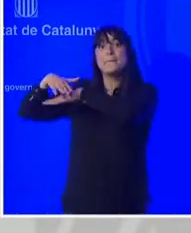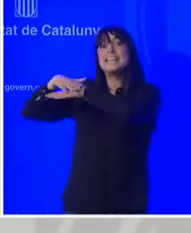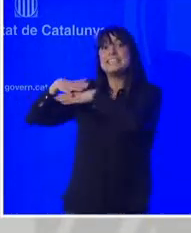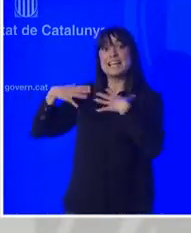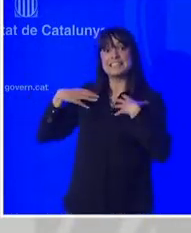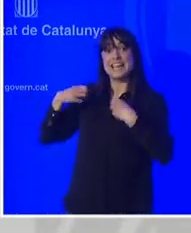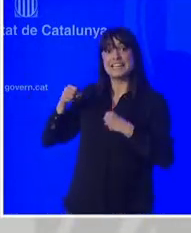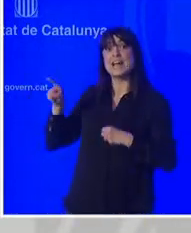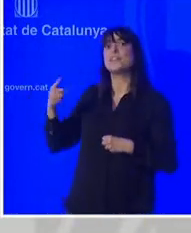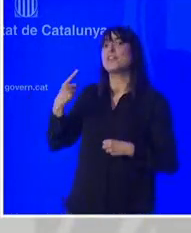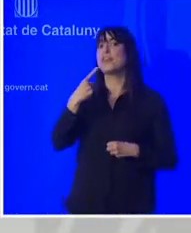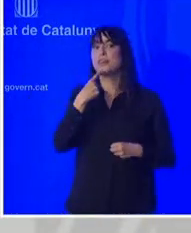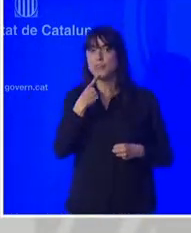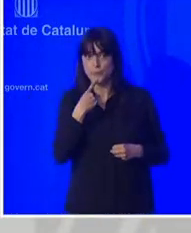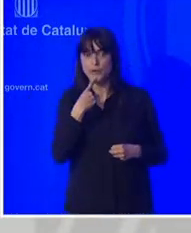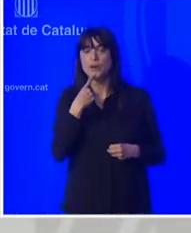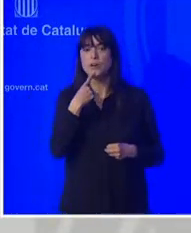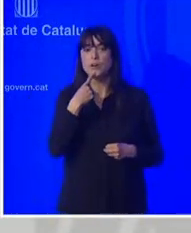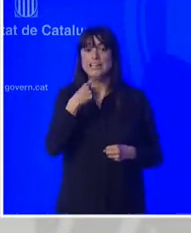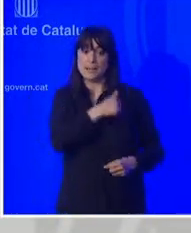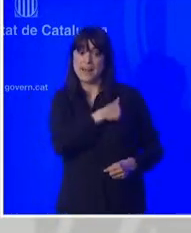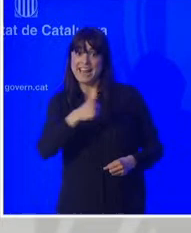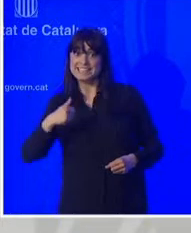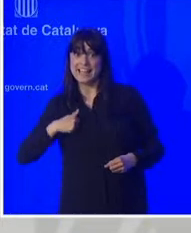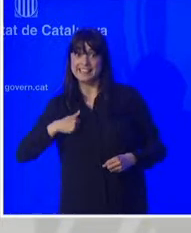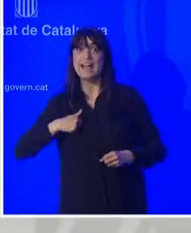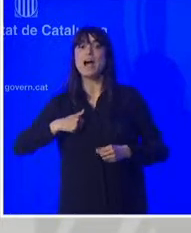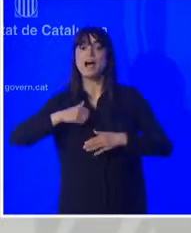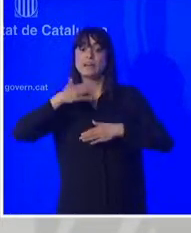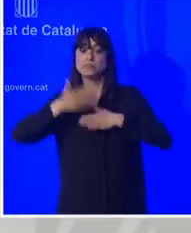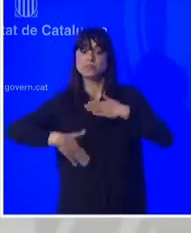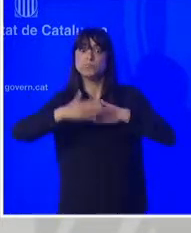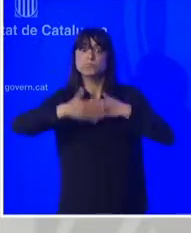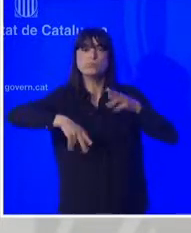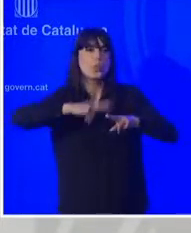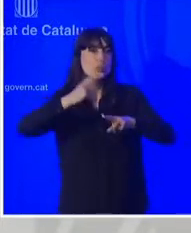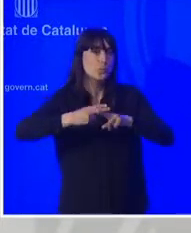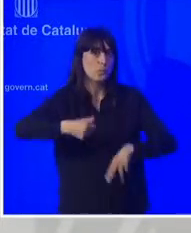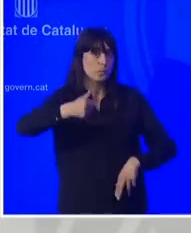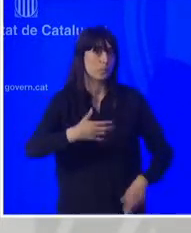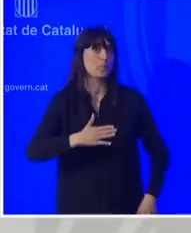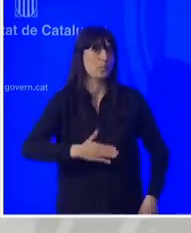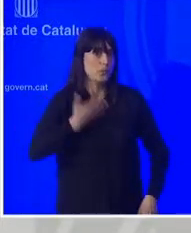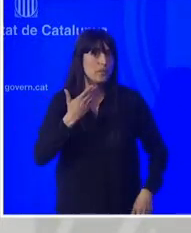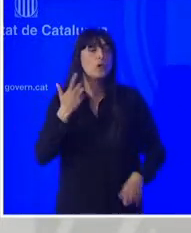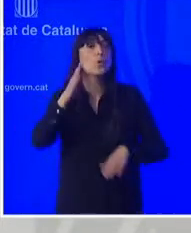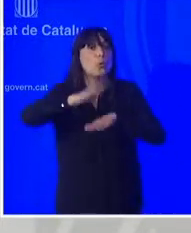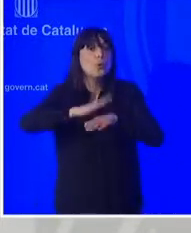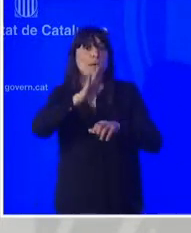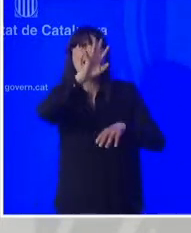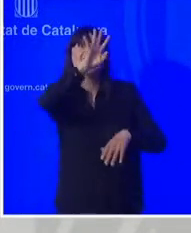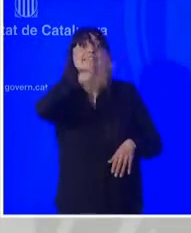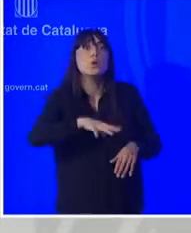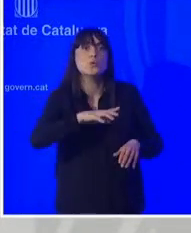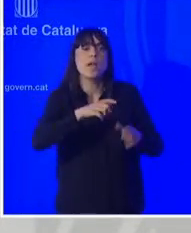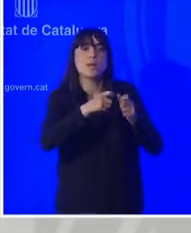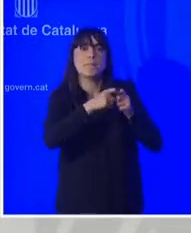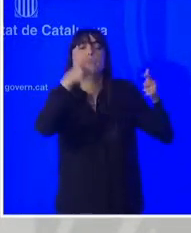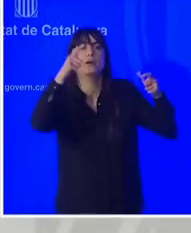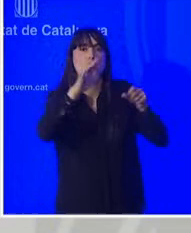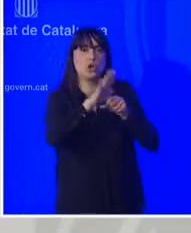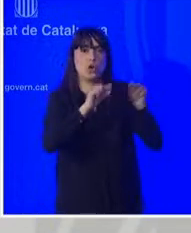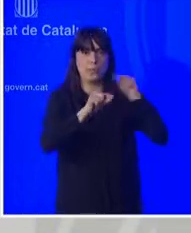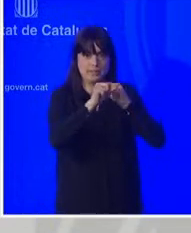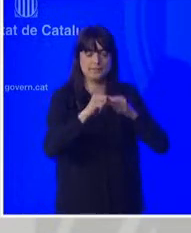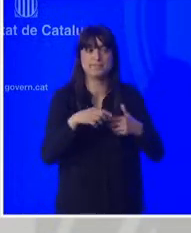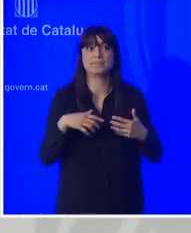descartaven dur les restriccions de cara a Semana Santa davant d'aquest canvi de tendència que també hem notat a Catalunya Vostè parlava ara